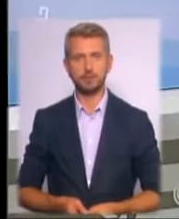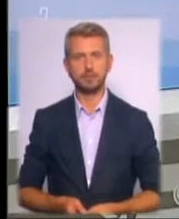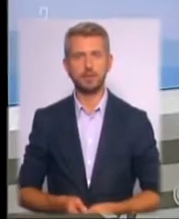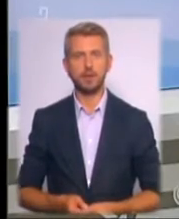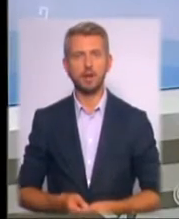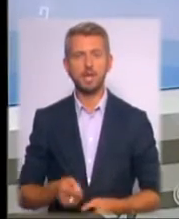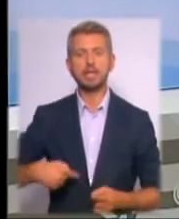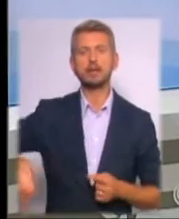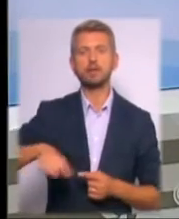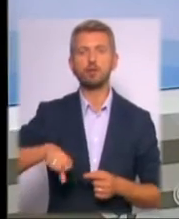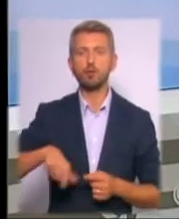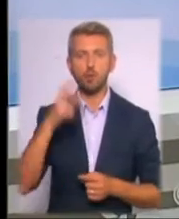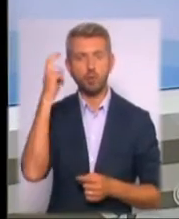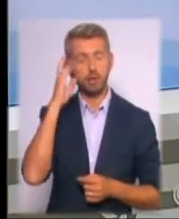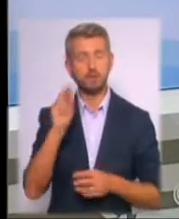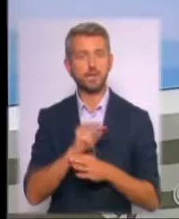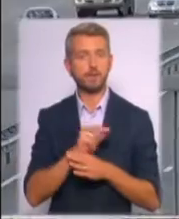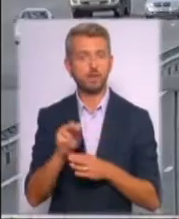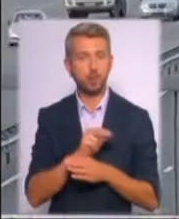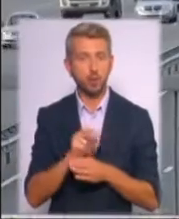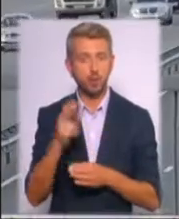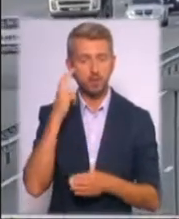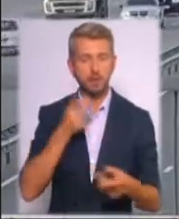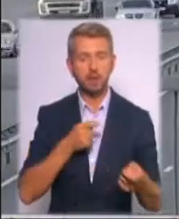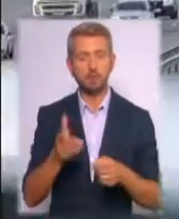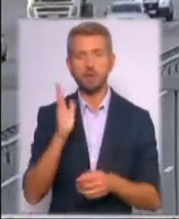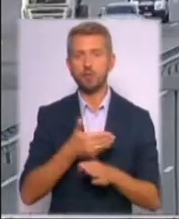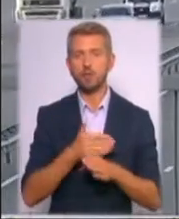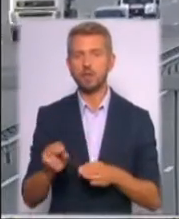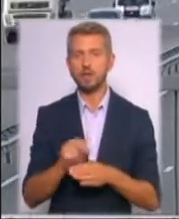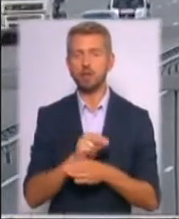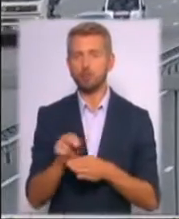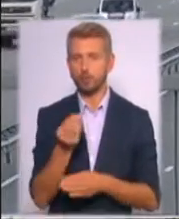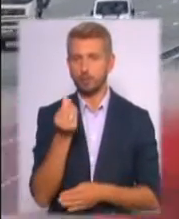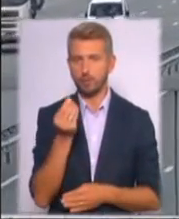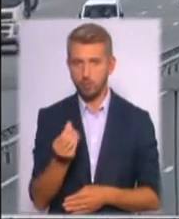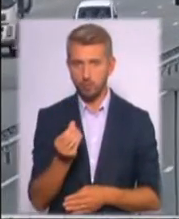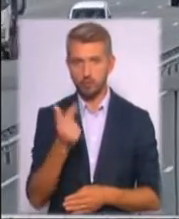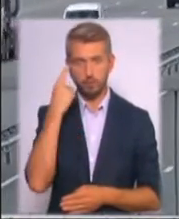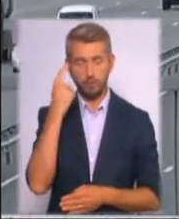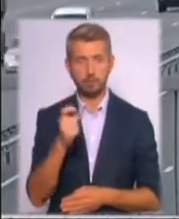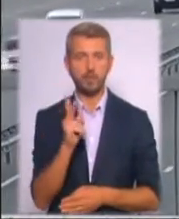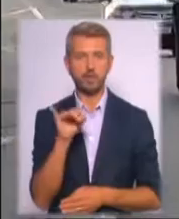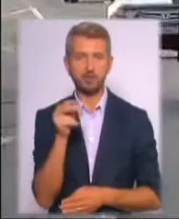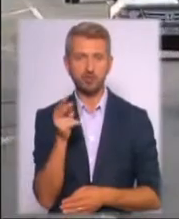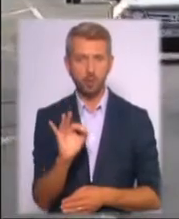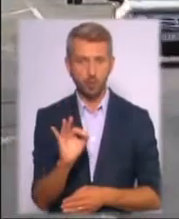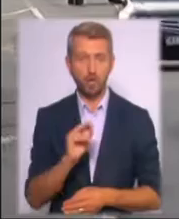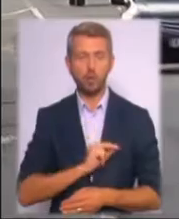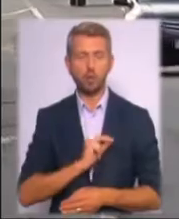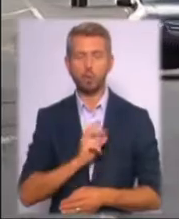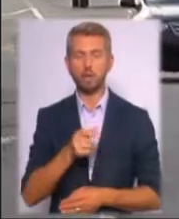Кільцеву дорогу у Києві відремонтують. Столична влада виділить на реконструкцію гроші, повідомив мер Віталій Кличко. Роботи на